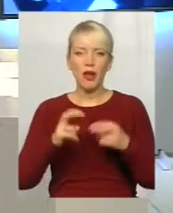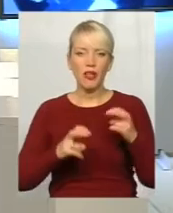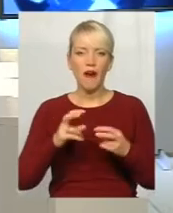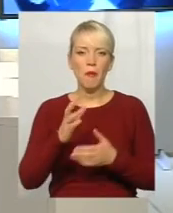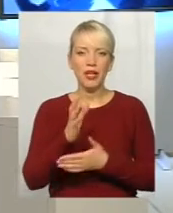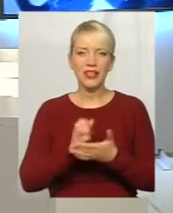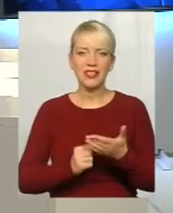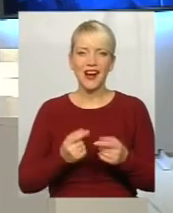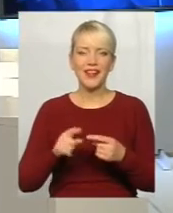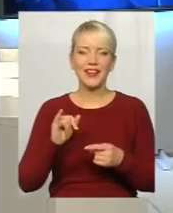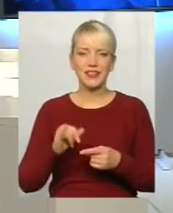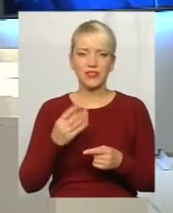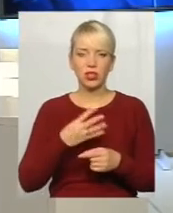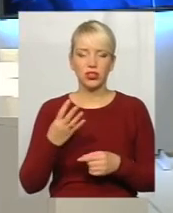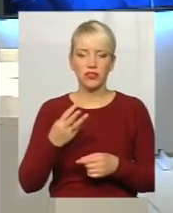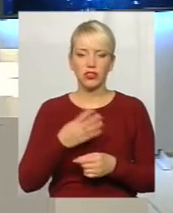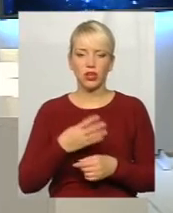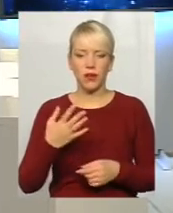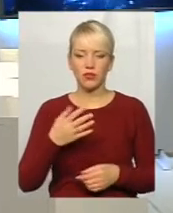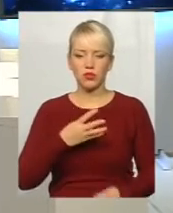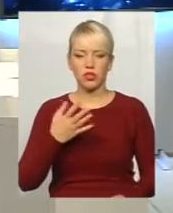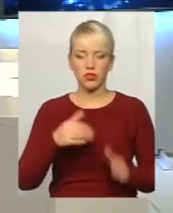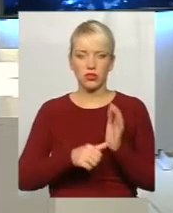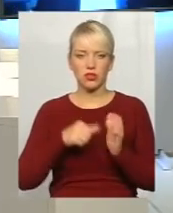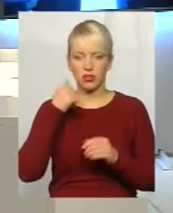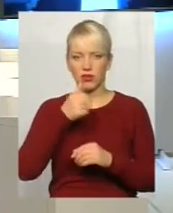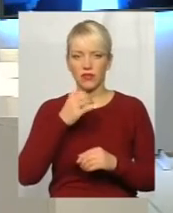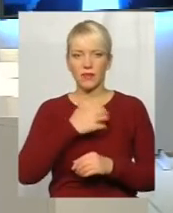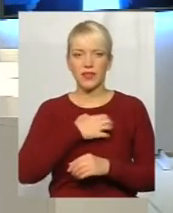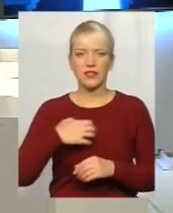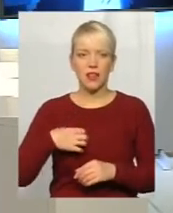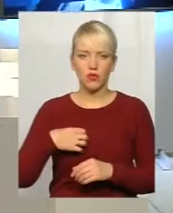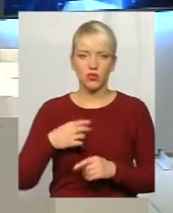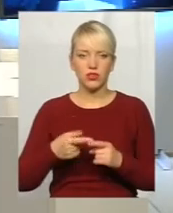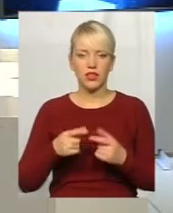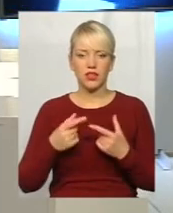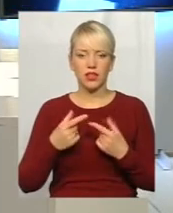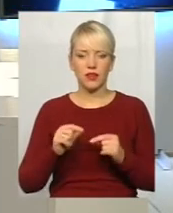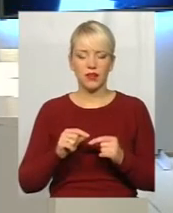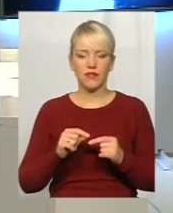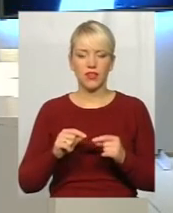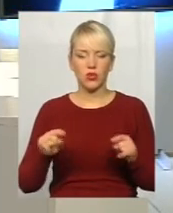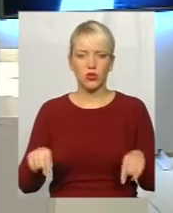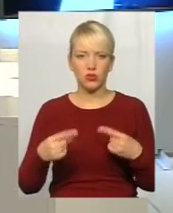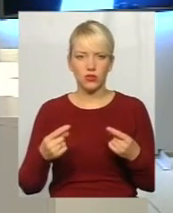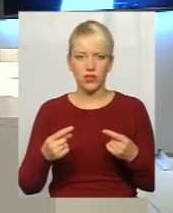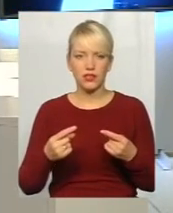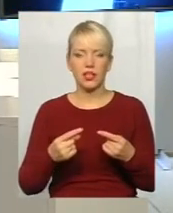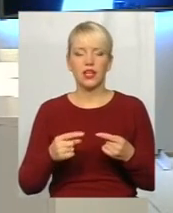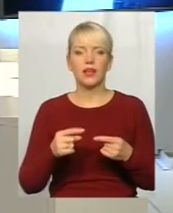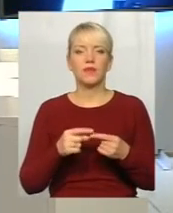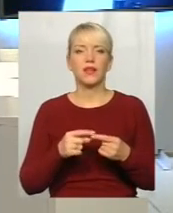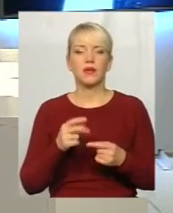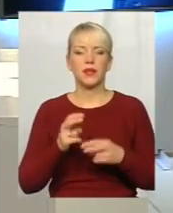також це пережили в 44-м, 45-м, 46-х роках і Славучина, де відроджували підприємства, заводи, будувалися